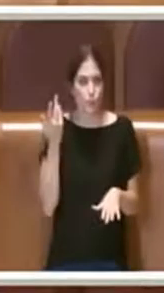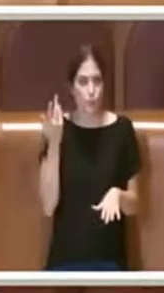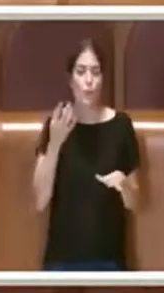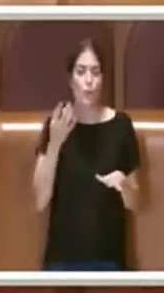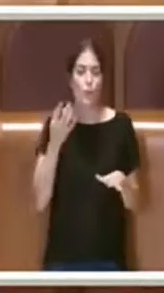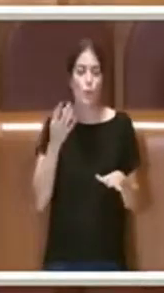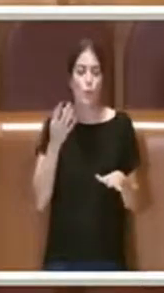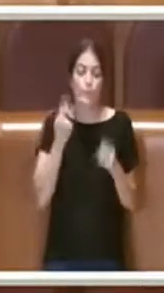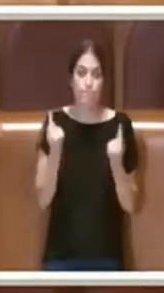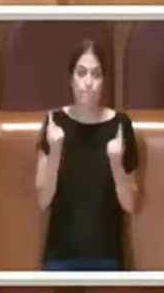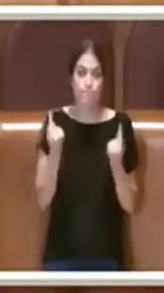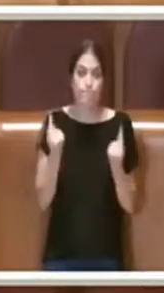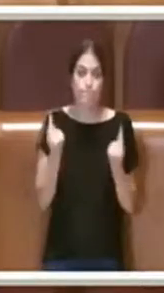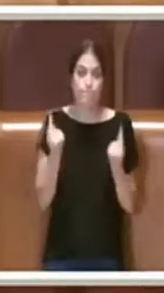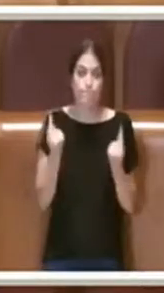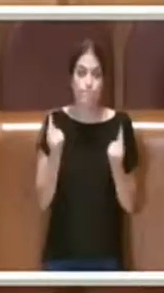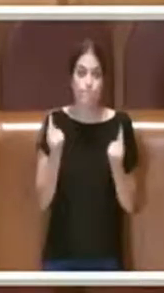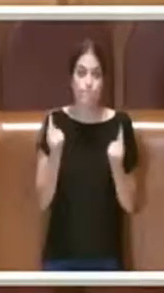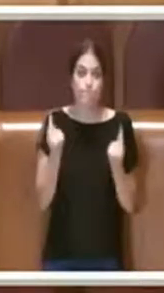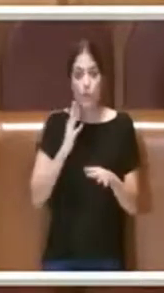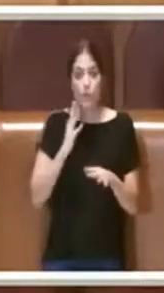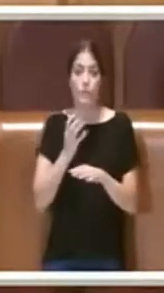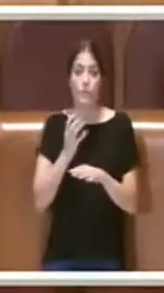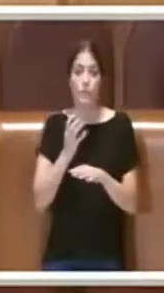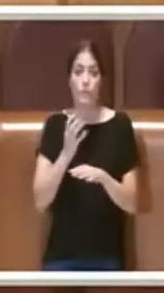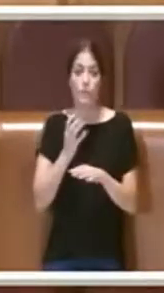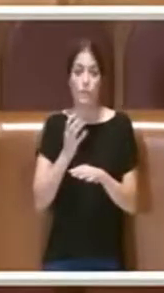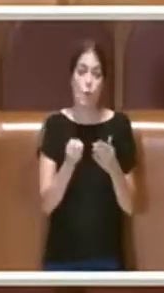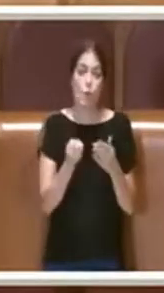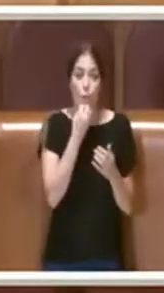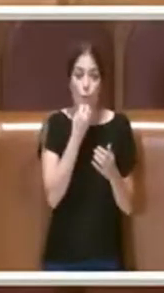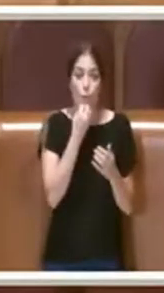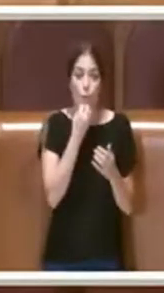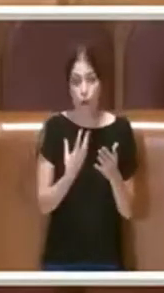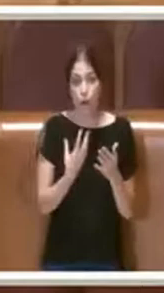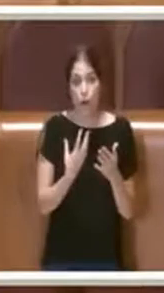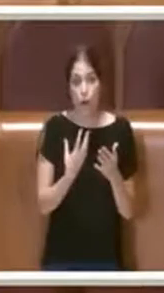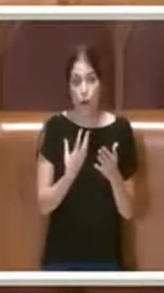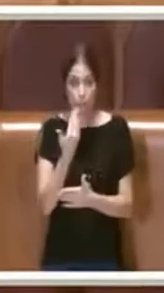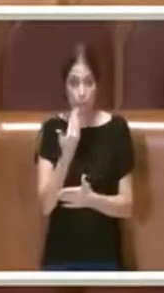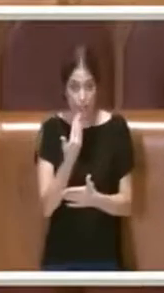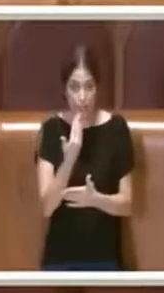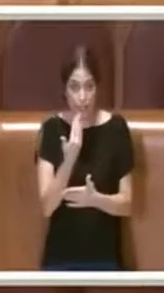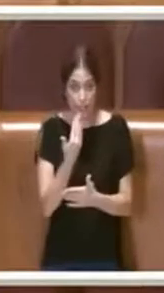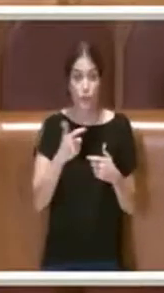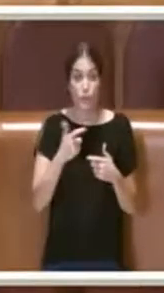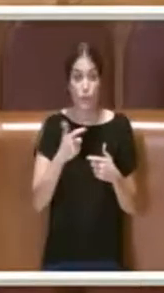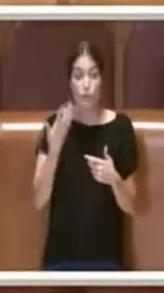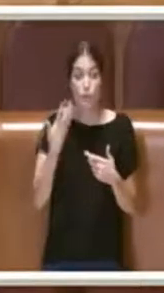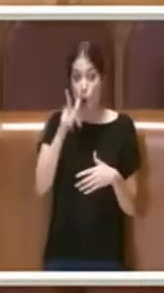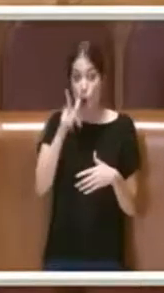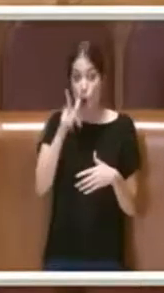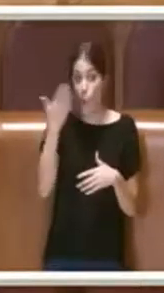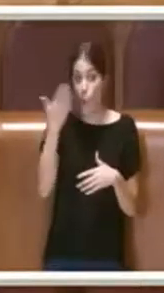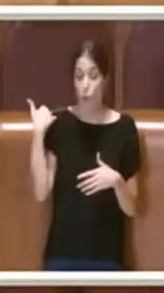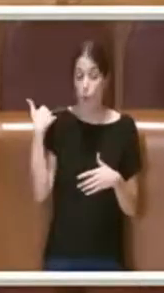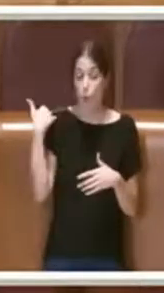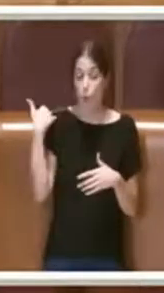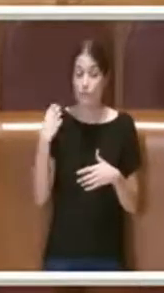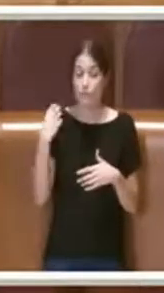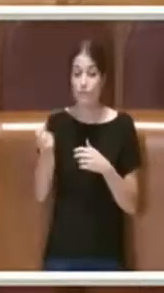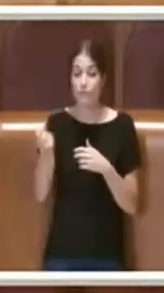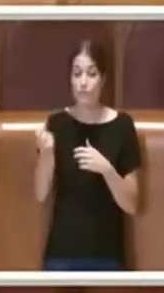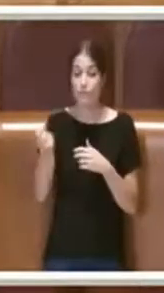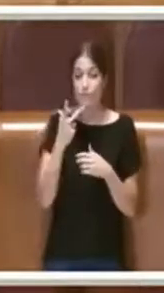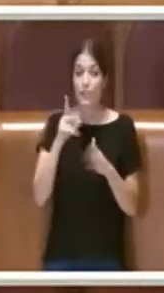non poco. Però intervengo per dare una buona notizia perché già a luglio mi è stato comunicato che